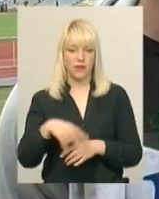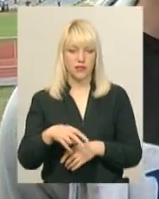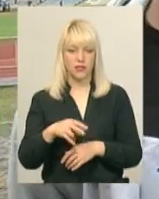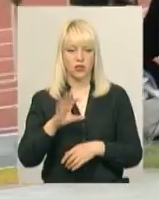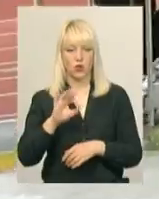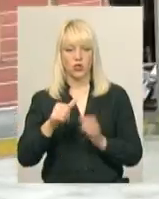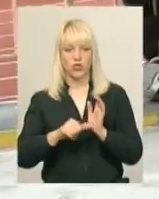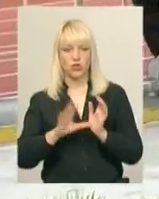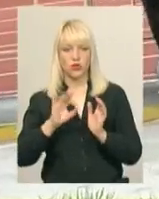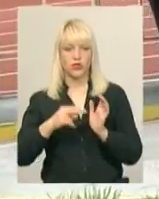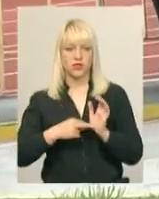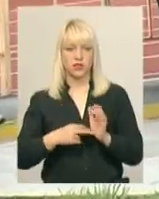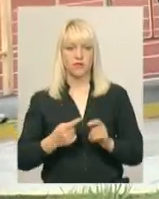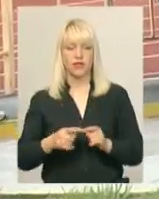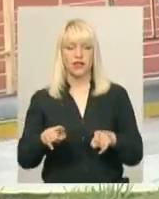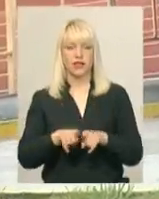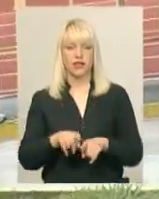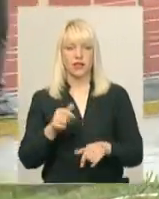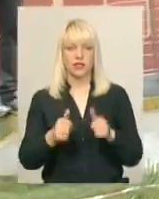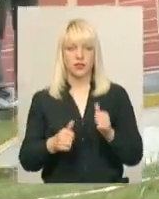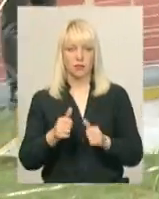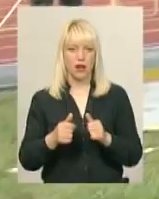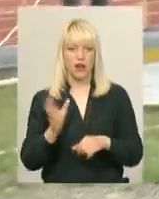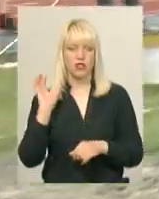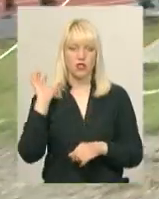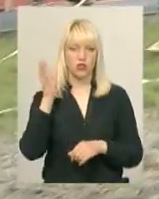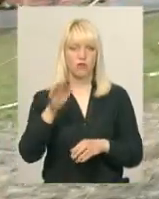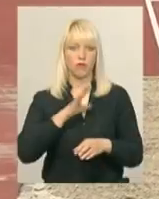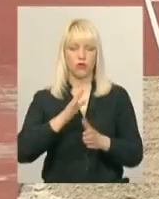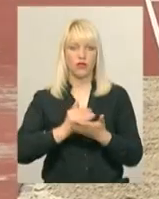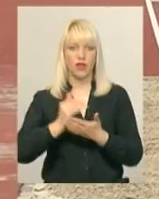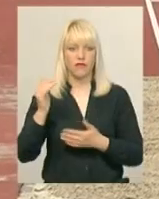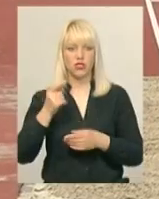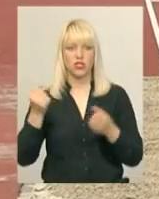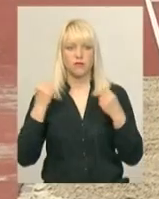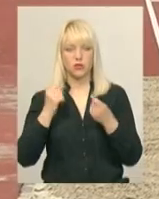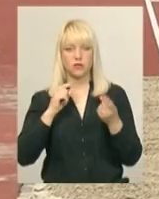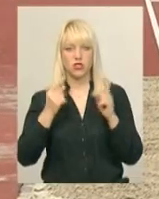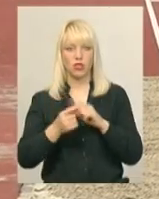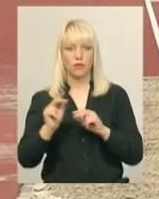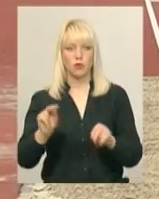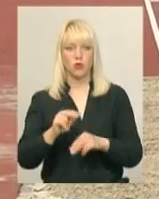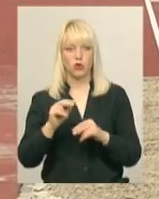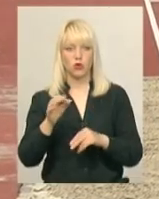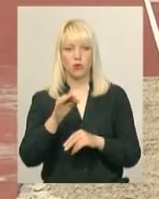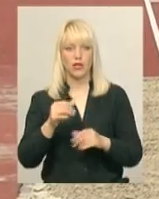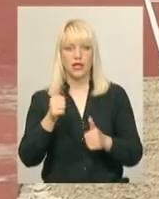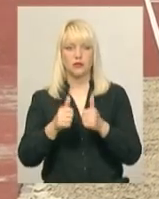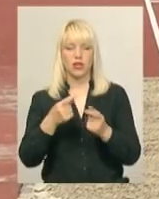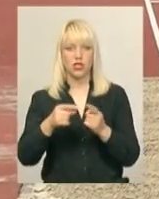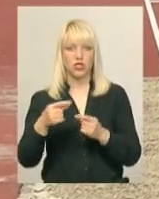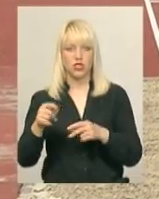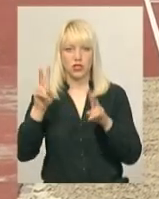6, 0, 7. На цих змаганнях результат Олександра в штовхання ядра був найвищим, тож спортсмен став чемпіоном області. Змагання зрешти дисциплін